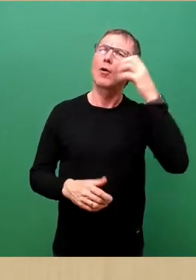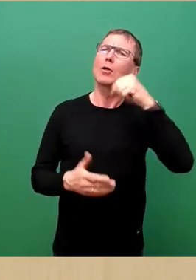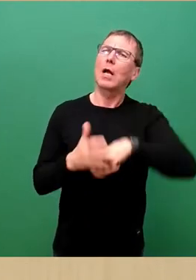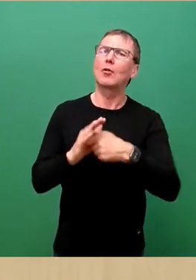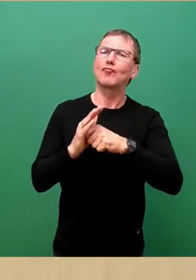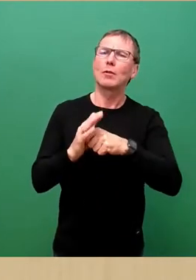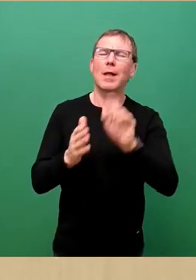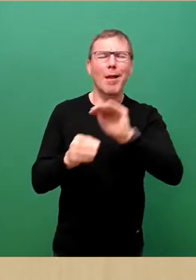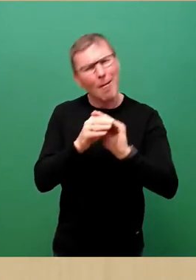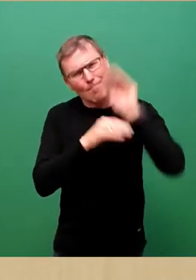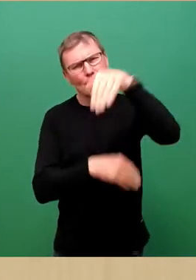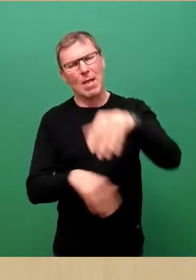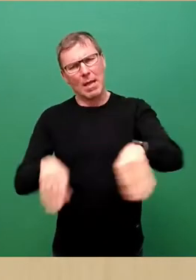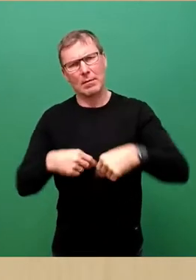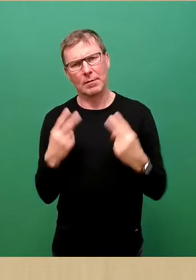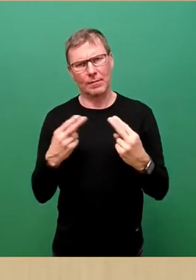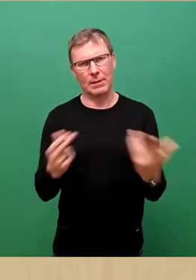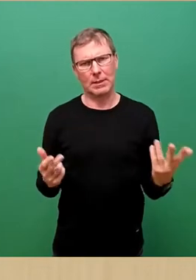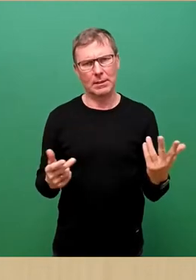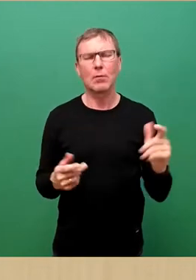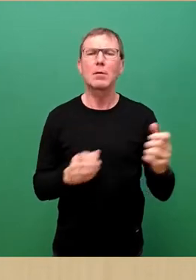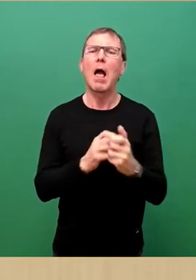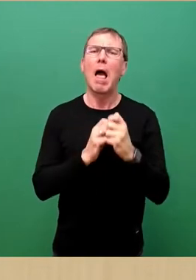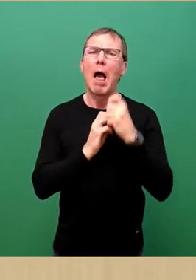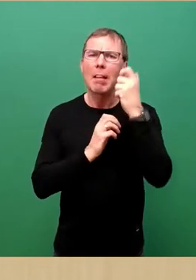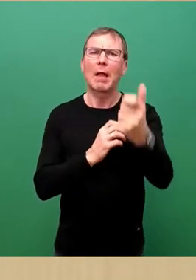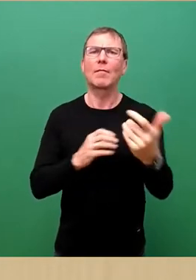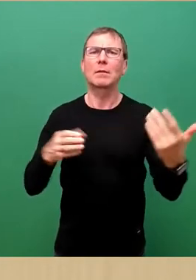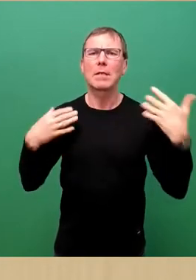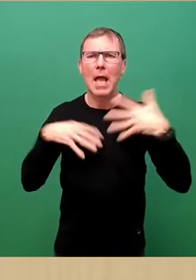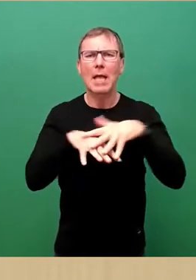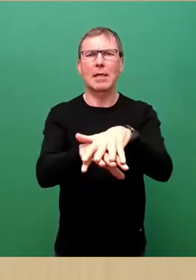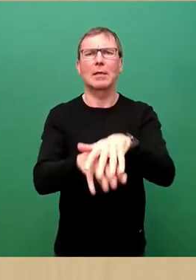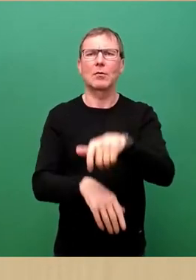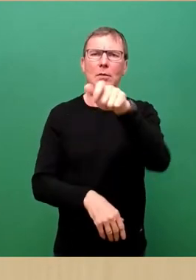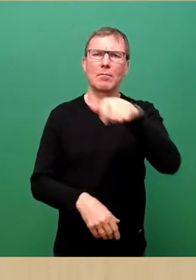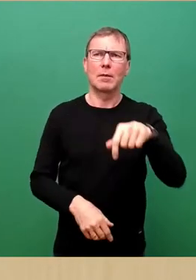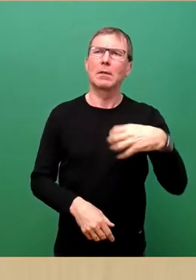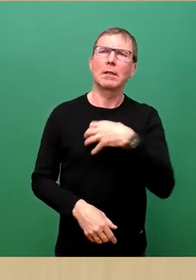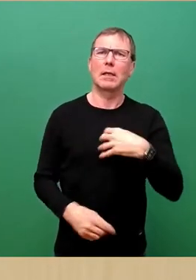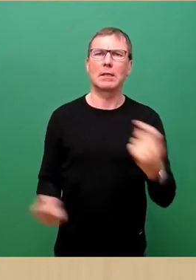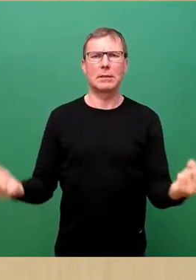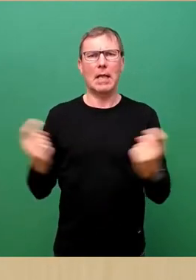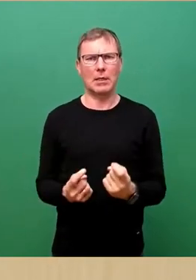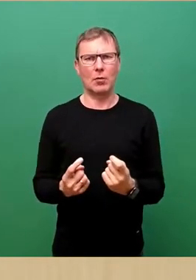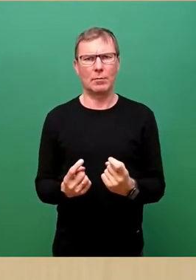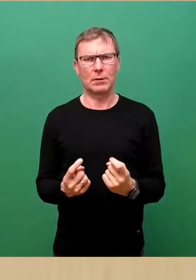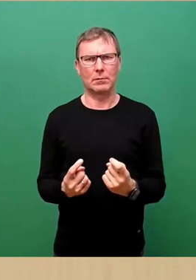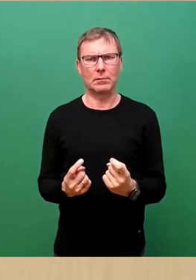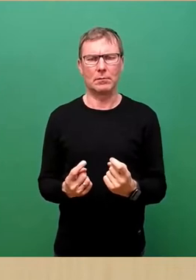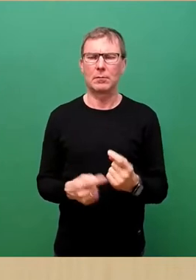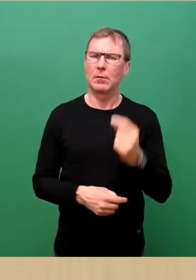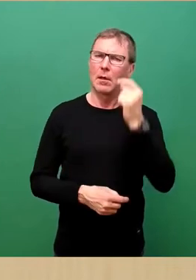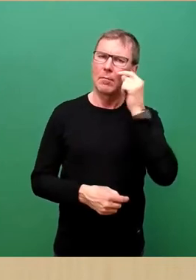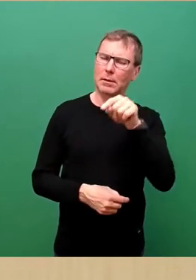und das Ziel einer langfristigen Integration derer, die hier in Dresden angekommen sind. Und mit Blick auf dieses Thema